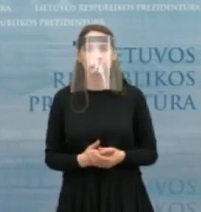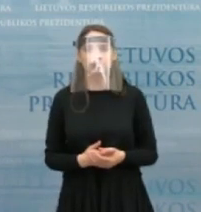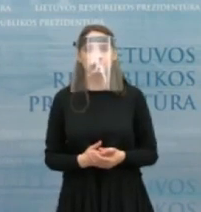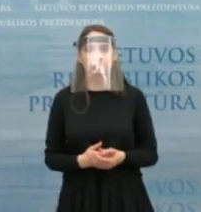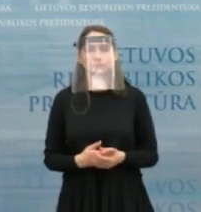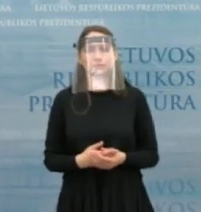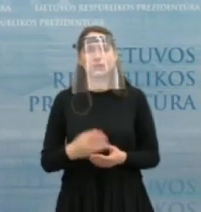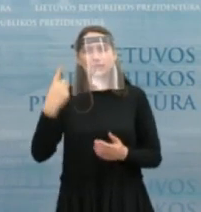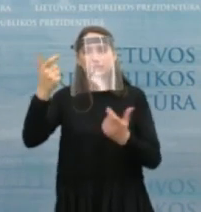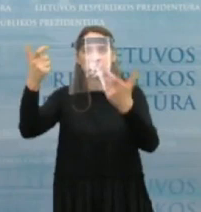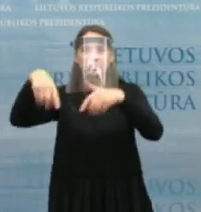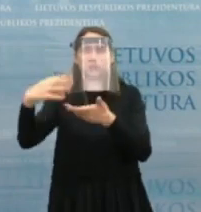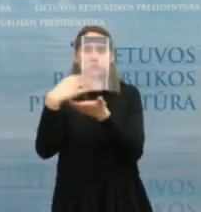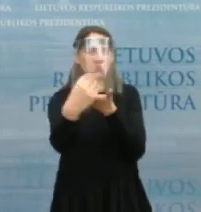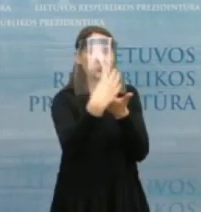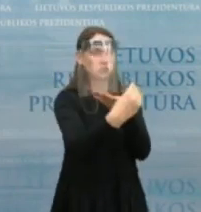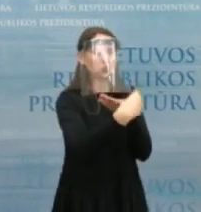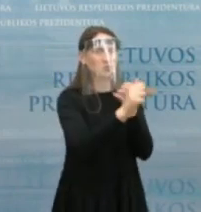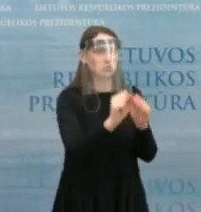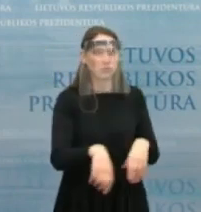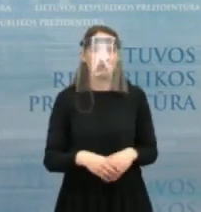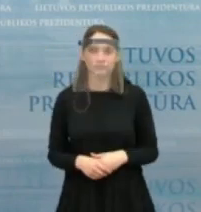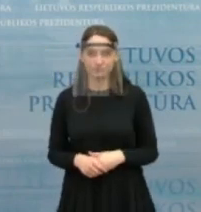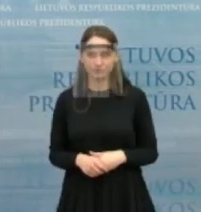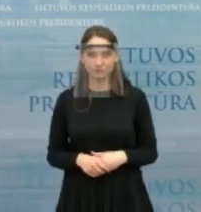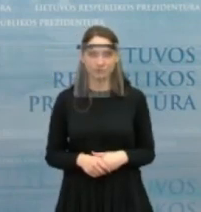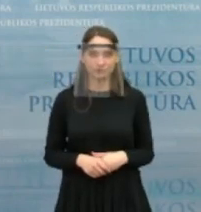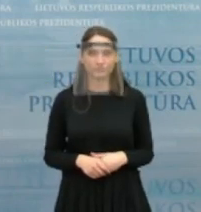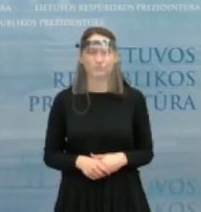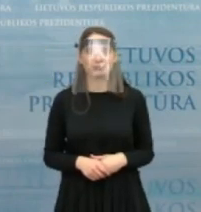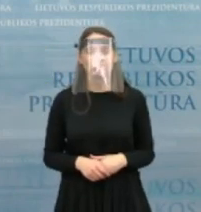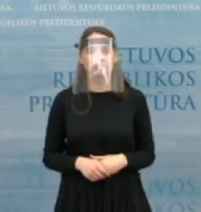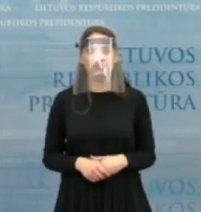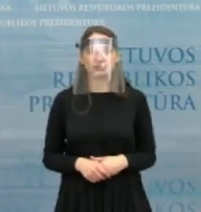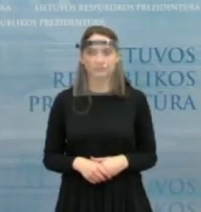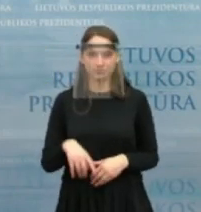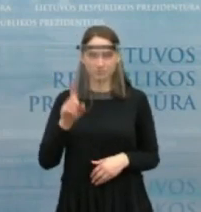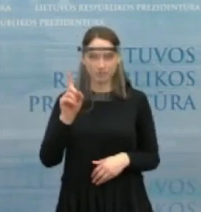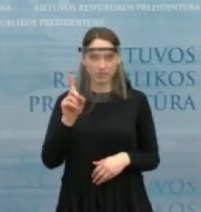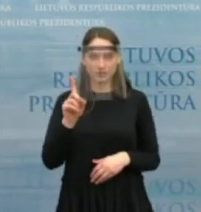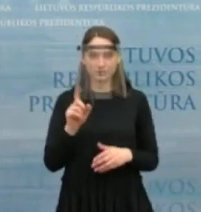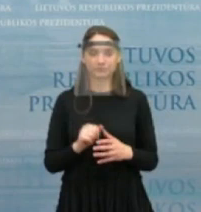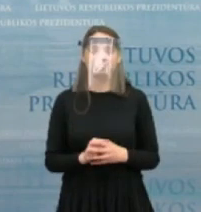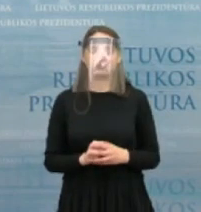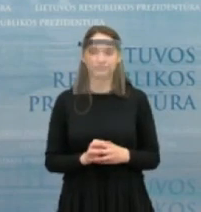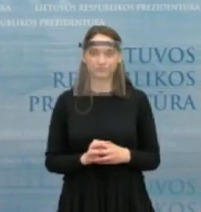Lietuvos valdybėms ir institucijoms tą, ką pavyko padaryti. Tai, bet šitoj vietoj, na,